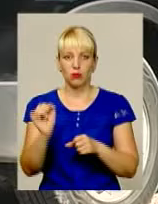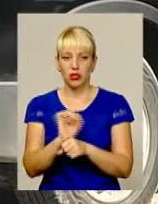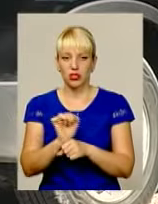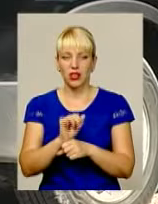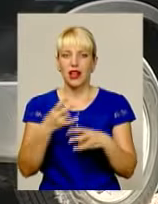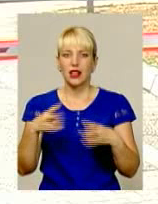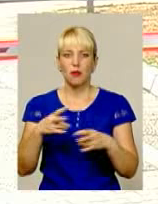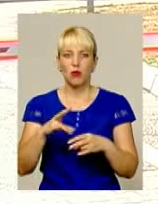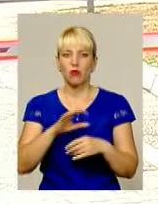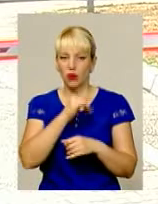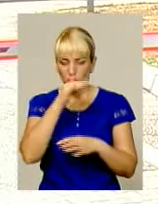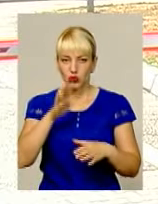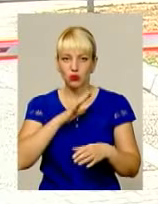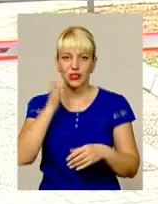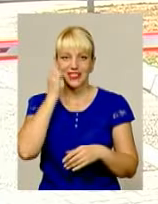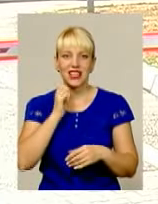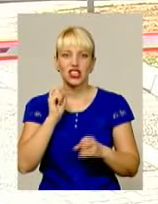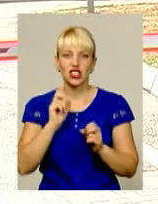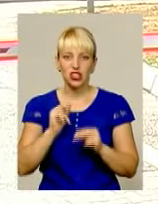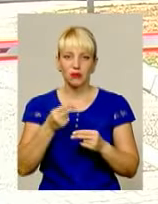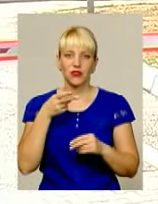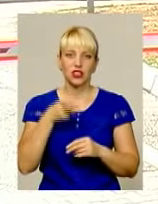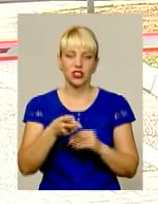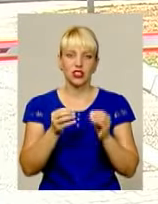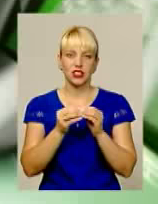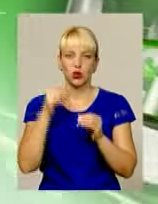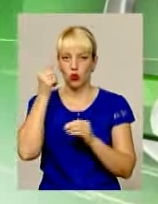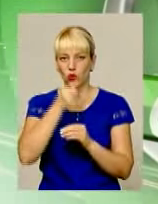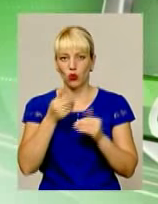повинні бути старішими, як 2010 року випуску.